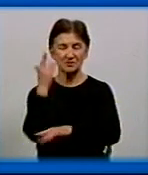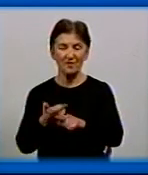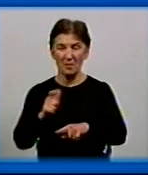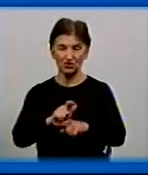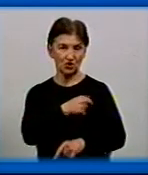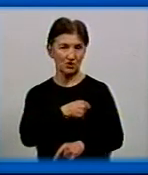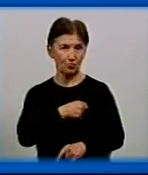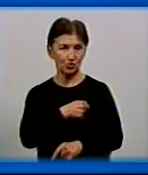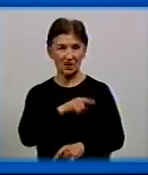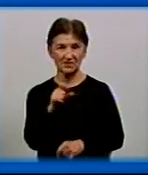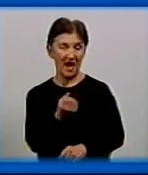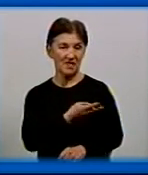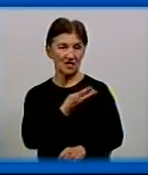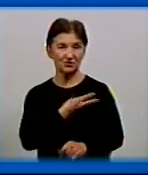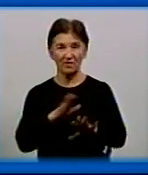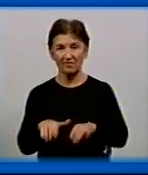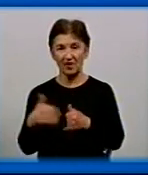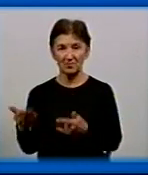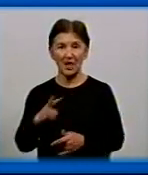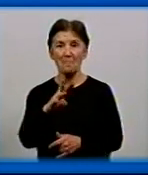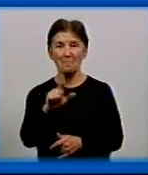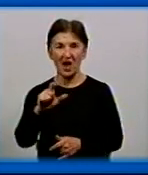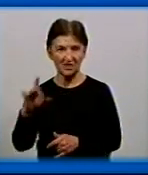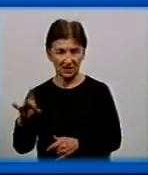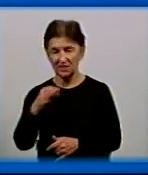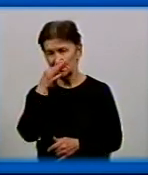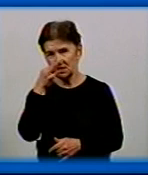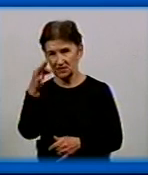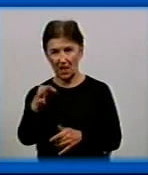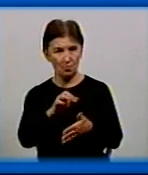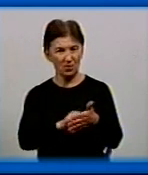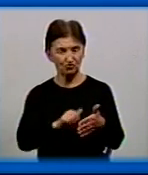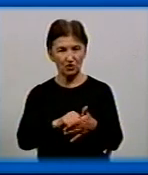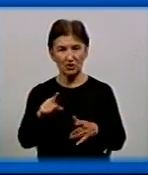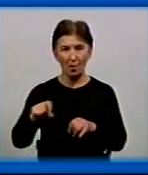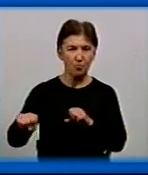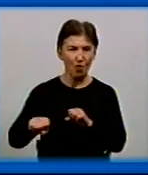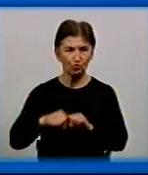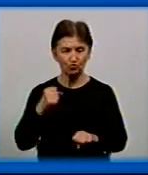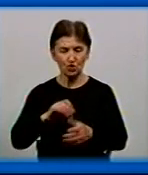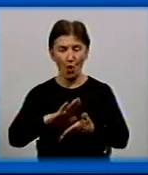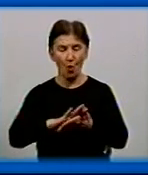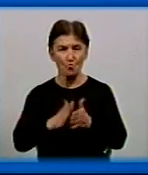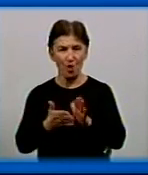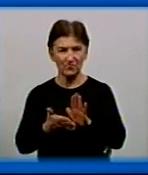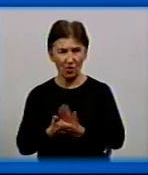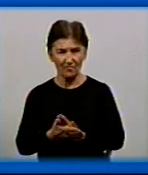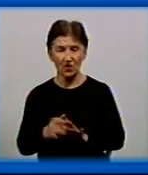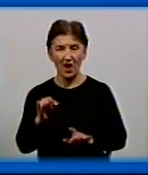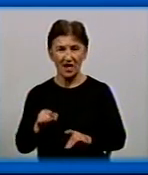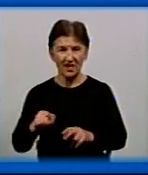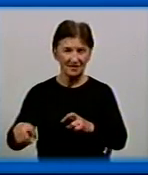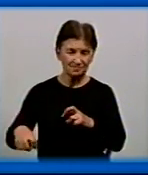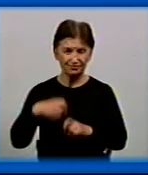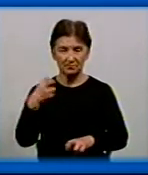депутатів. З ініціативою виступив міський голова Андрій Райкович. Назвав причину – порушення підприємством умов договору оренди та загрозу